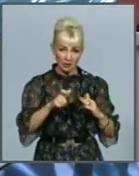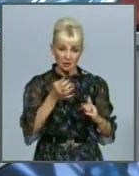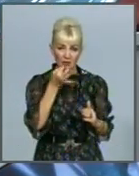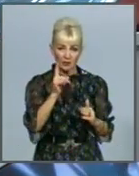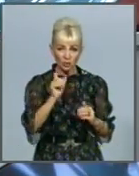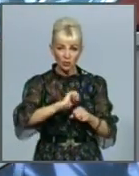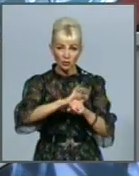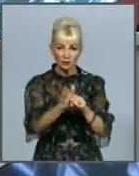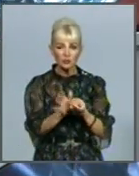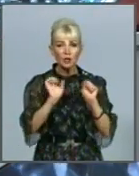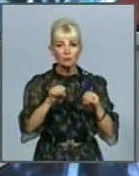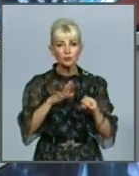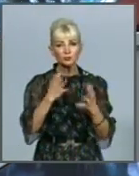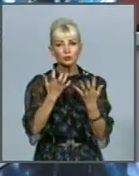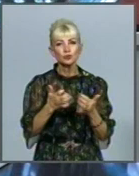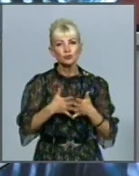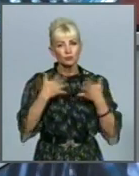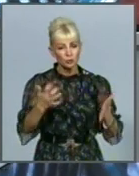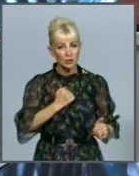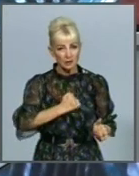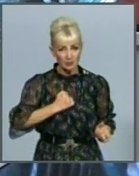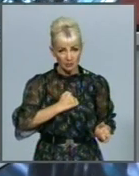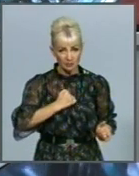коронавірус може стати ще більшим агресивним.